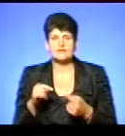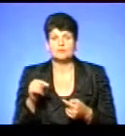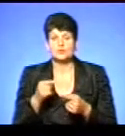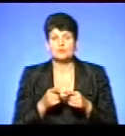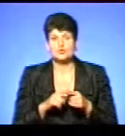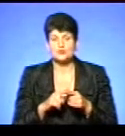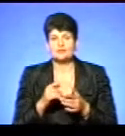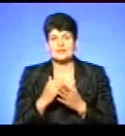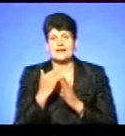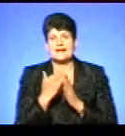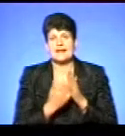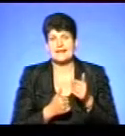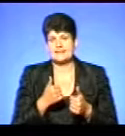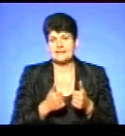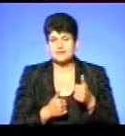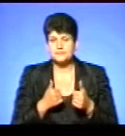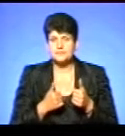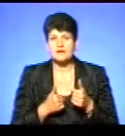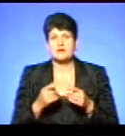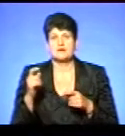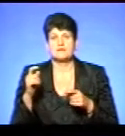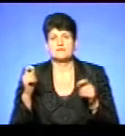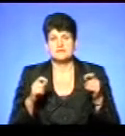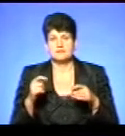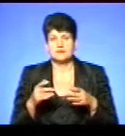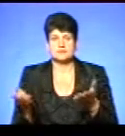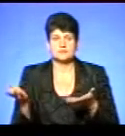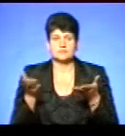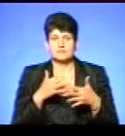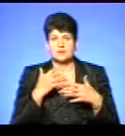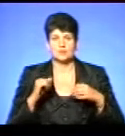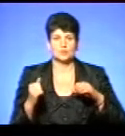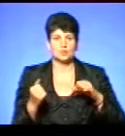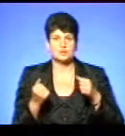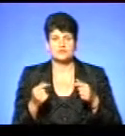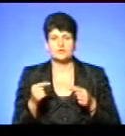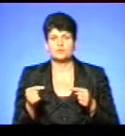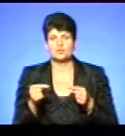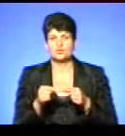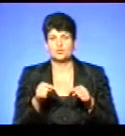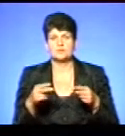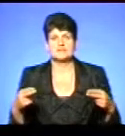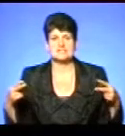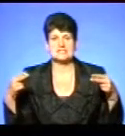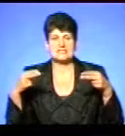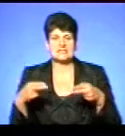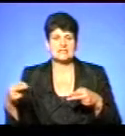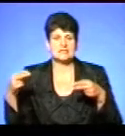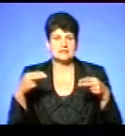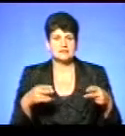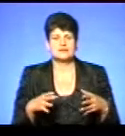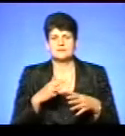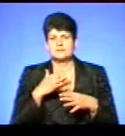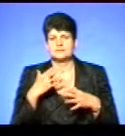цьому складається рейтинг. Фестиваль скликав багато друзів і, відповідно, тут з'їхалося і учнівські